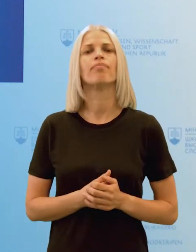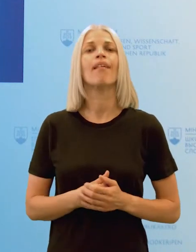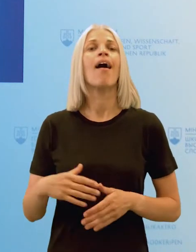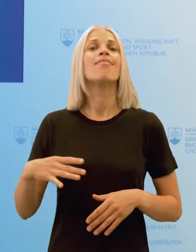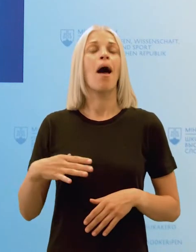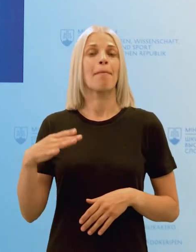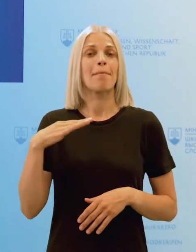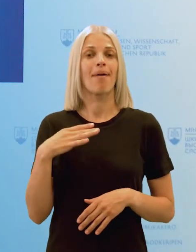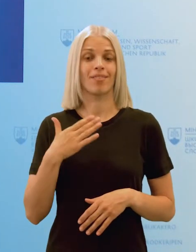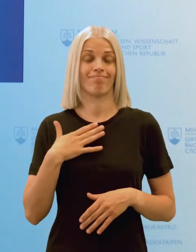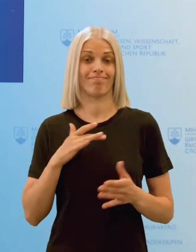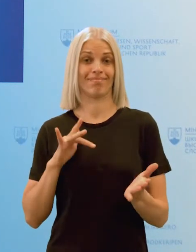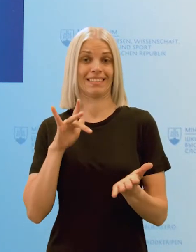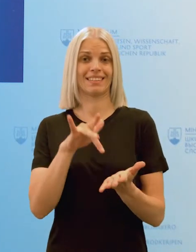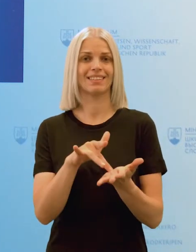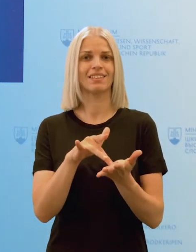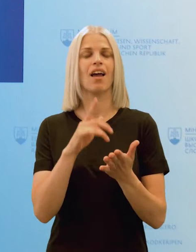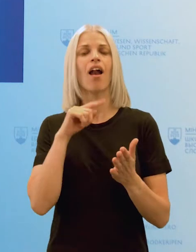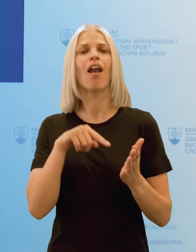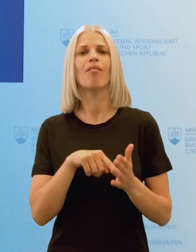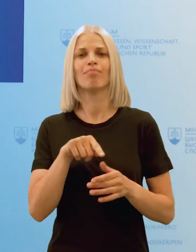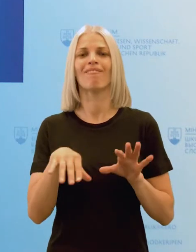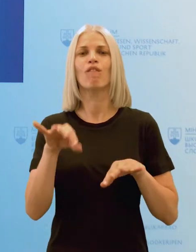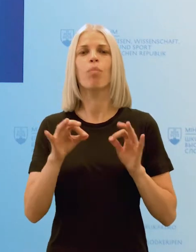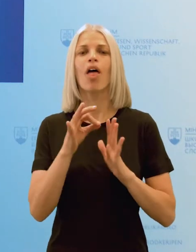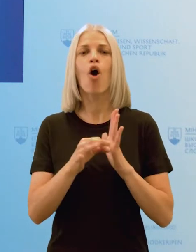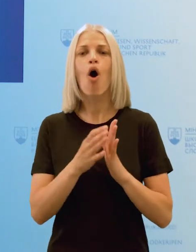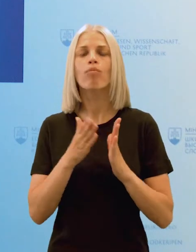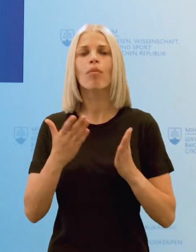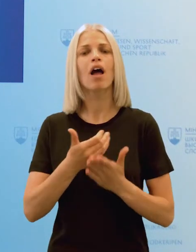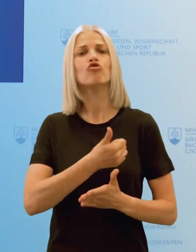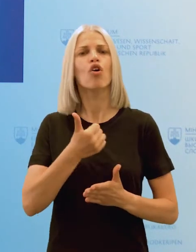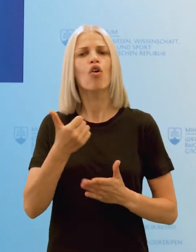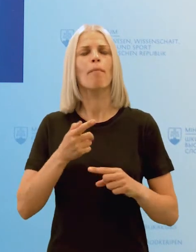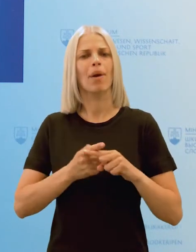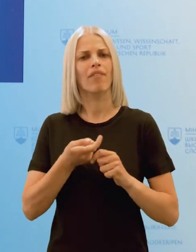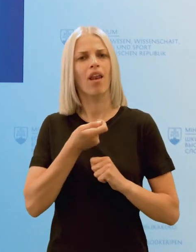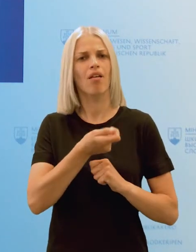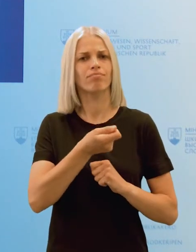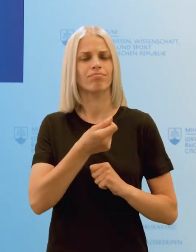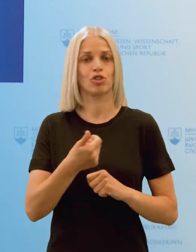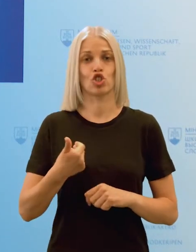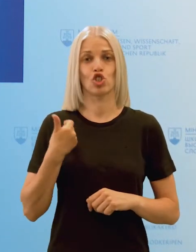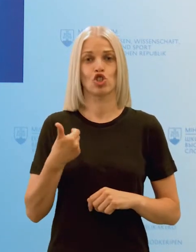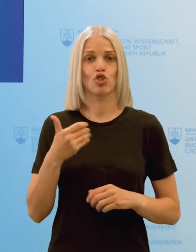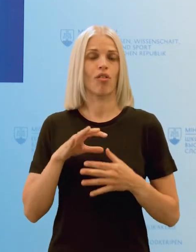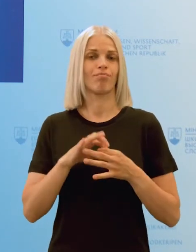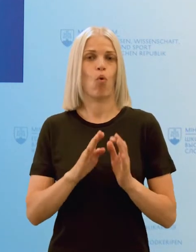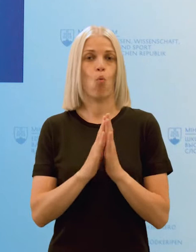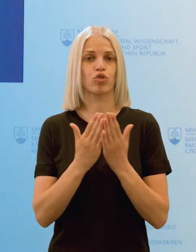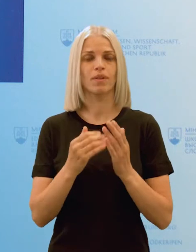a páni, našim cieľom je počas tohto volebného obdobia každý rok pravidelne prispievať školám na učebnice.